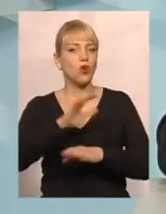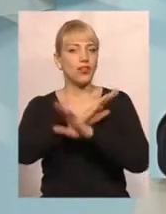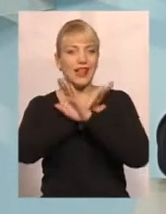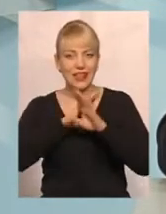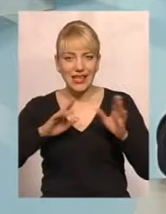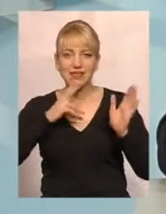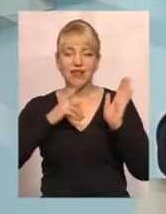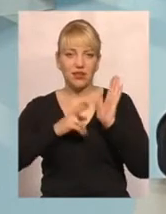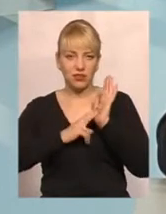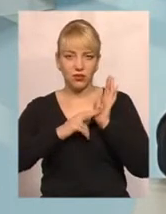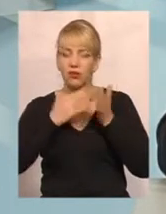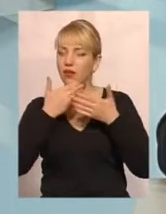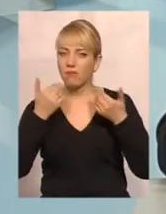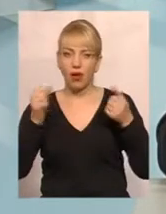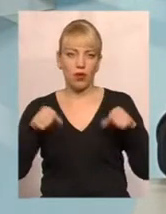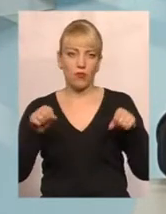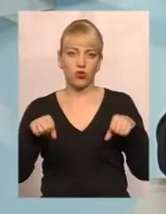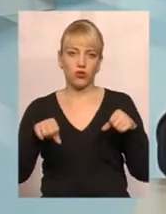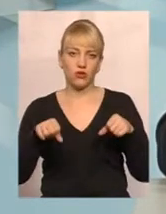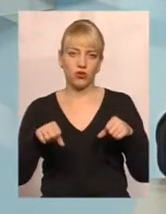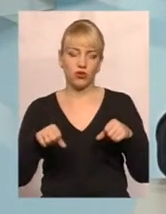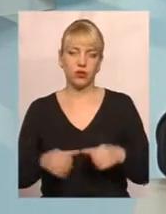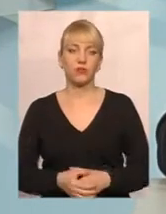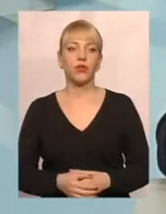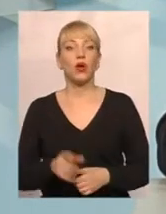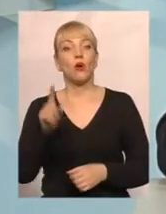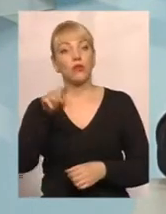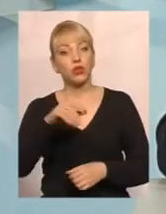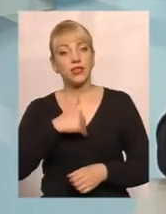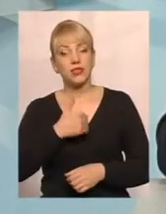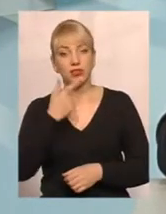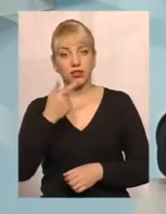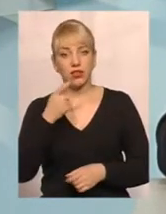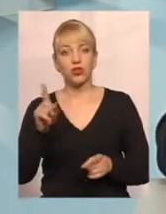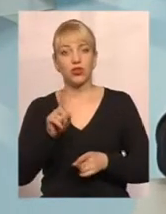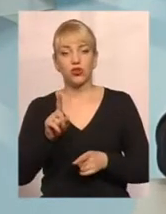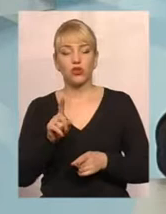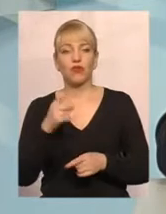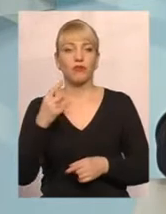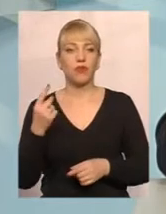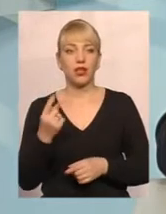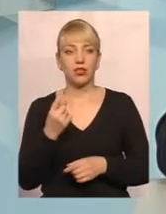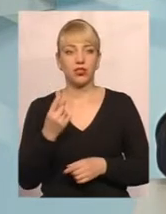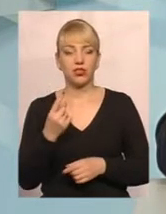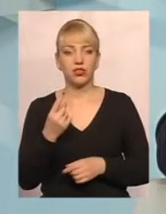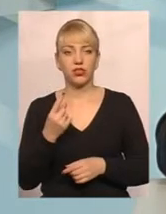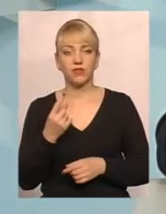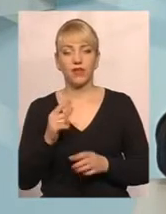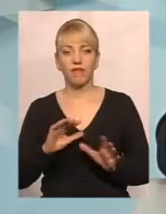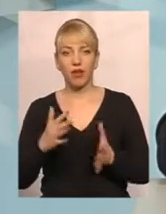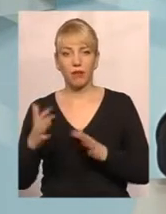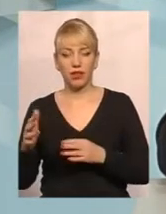житловому приміщенні, немає на сьогоднішній день можливості. Проте, хочу зазначити, що вже перші випадки